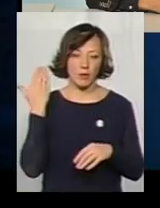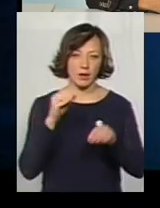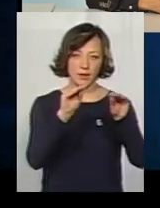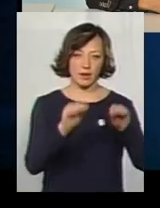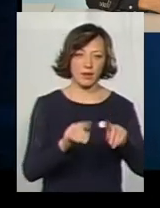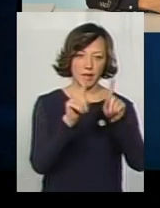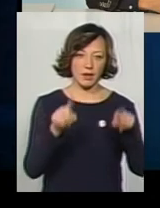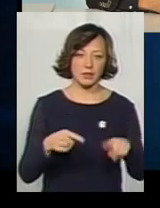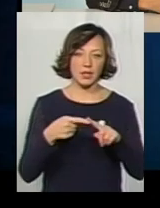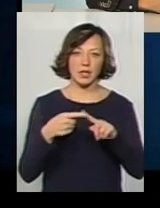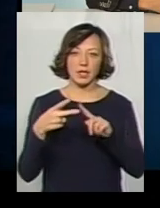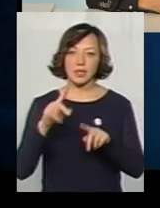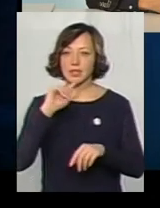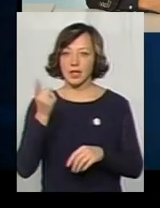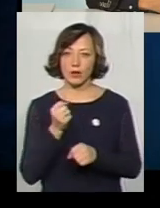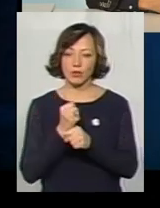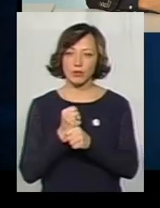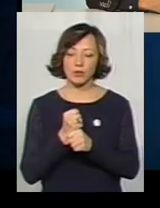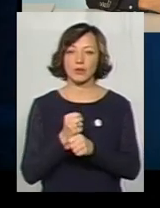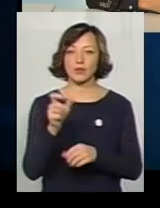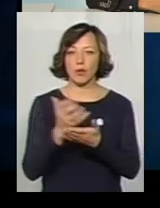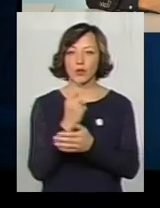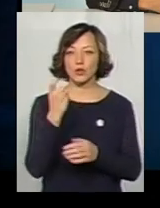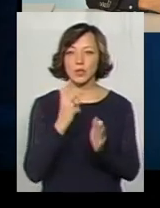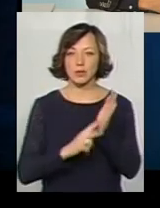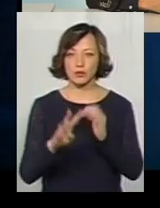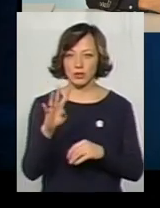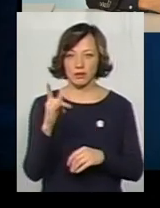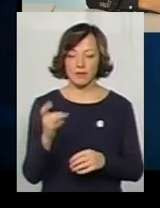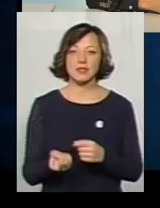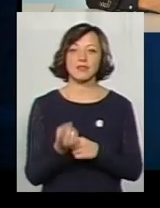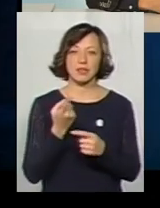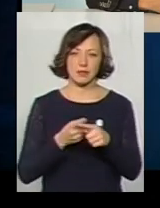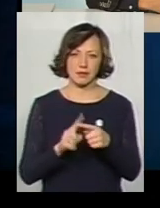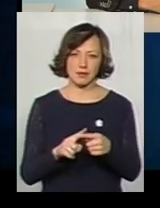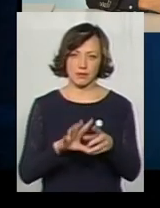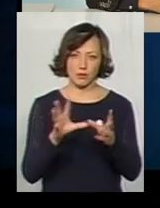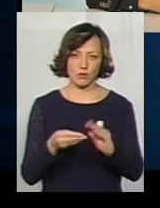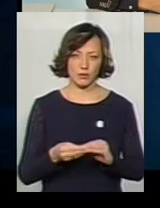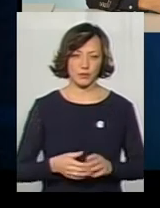декларації раз, і за рік людина заробила 174 гривень. Все. Ось звідки з'явилася майна.